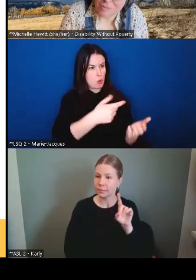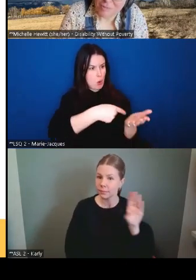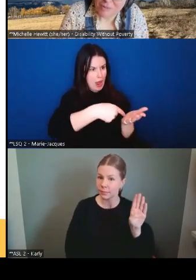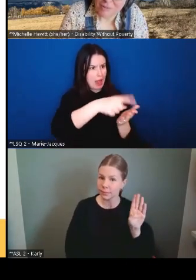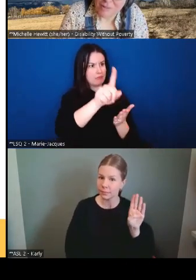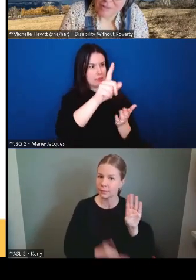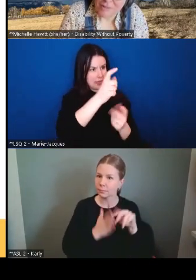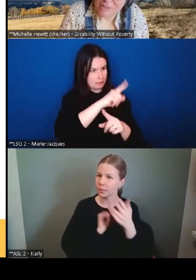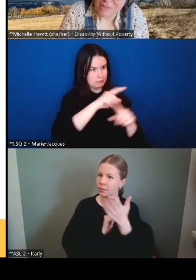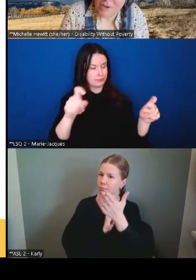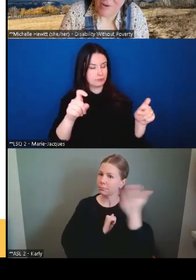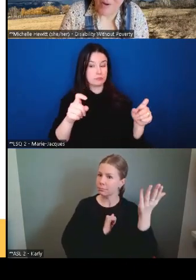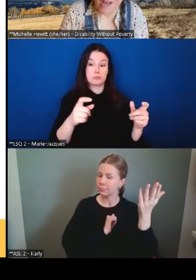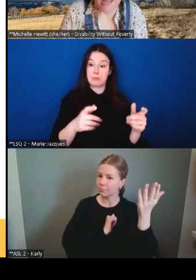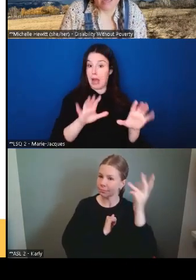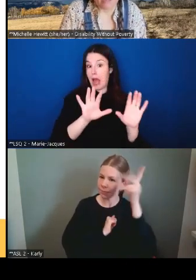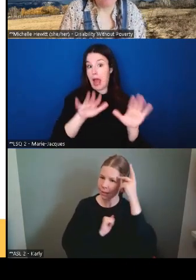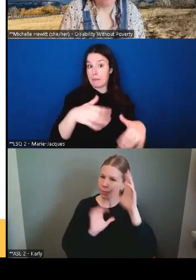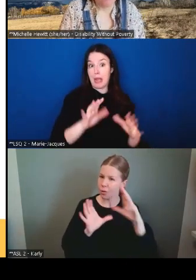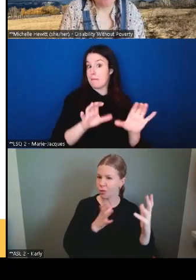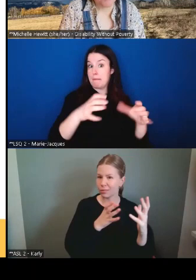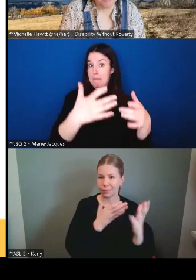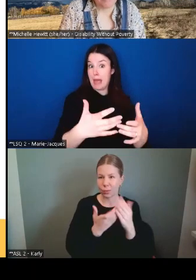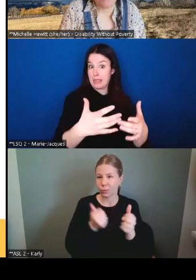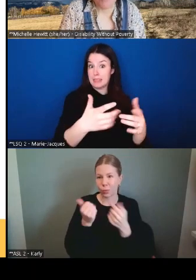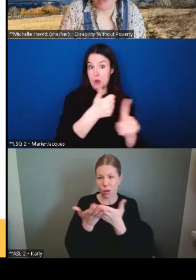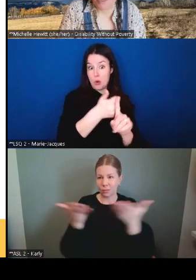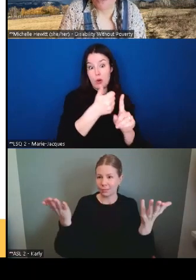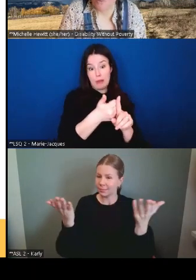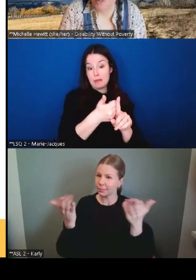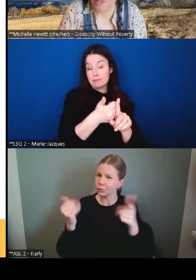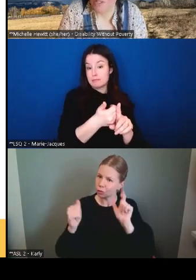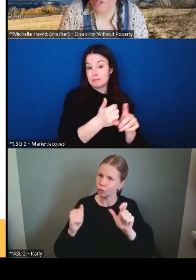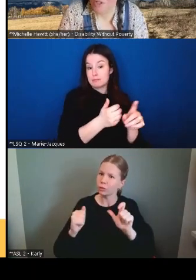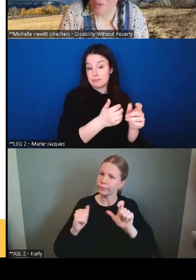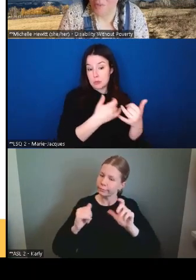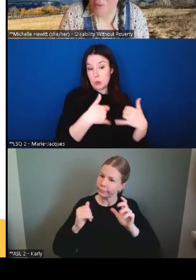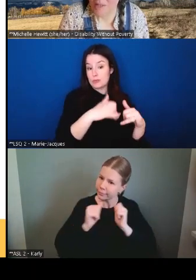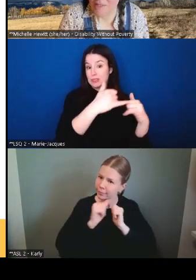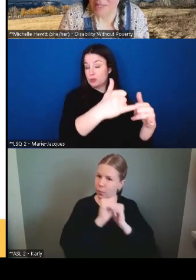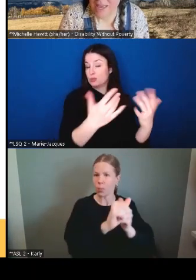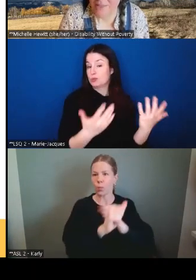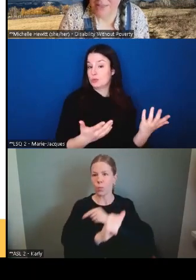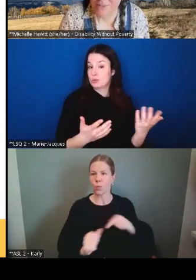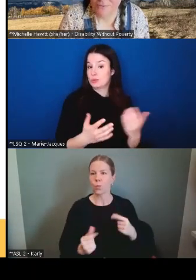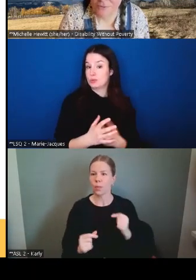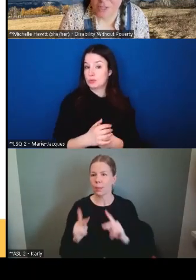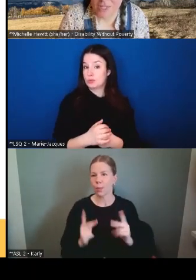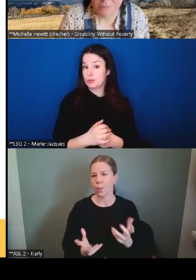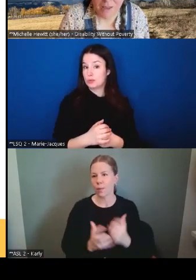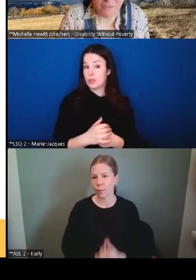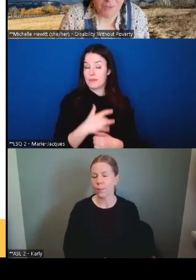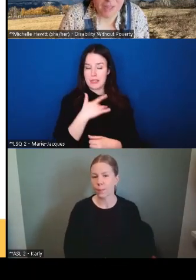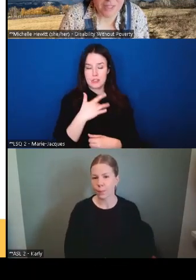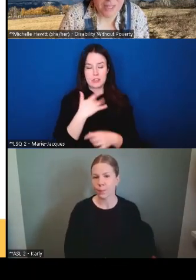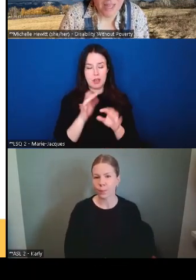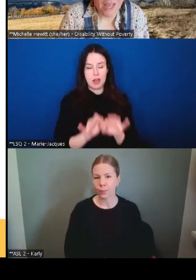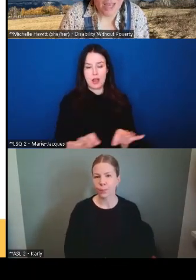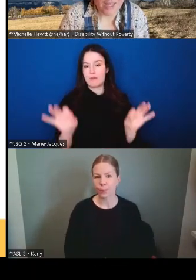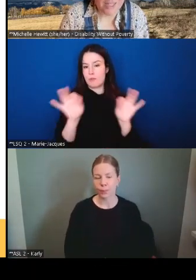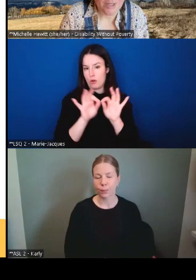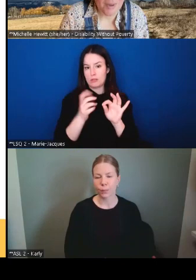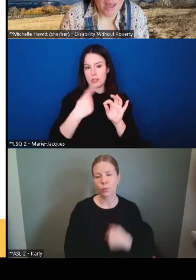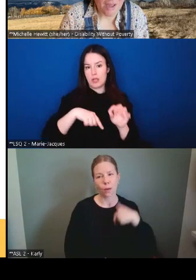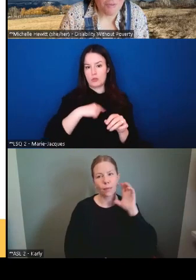c'est ce que ces partis ont intérêt à faire. Et donc, je crois pleinement que c'est ce que nous